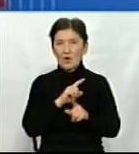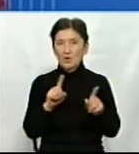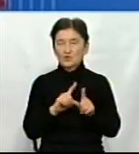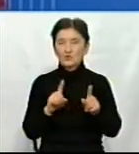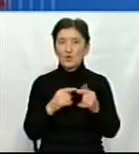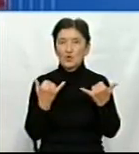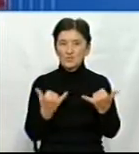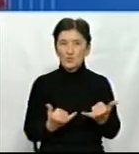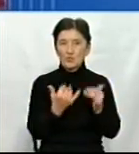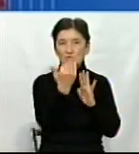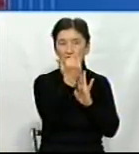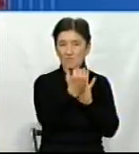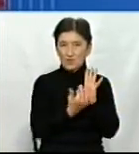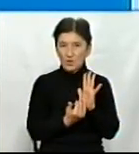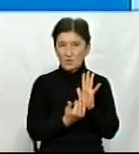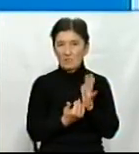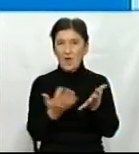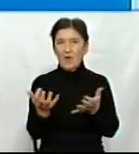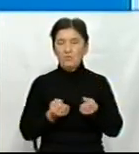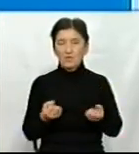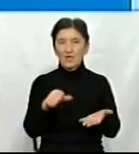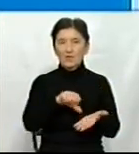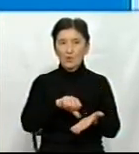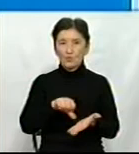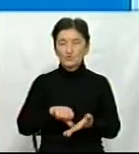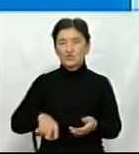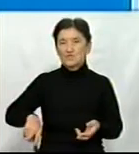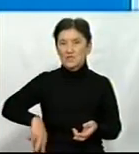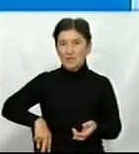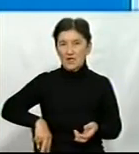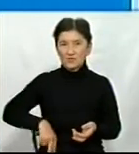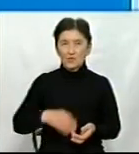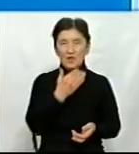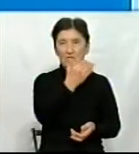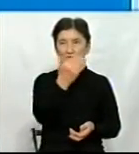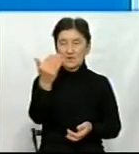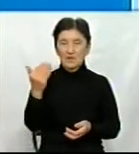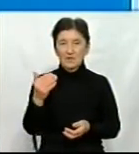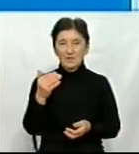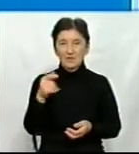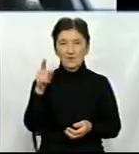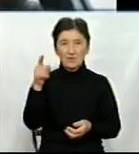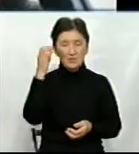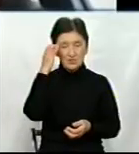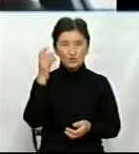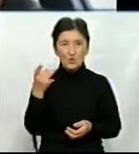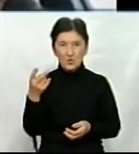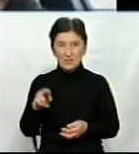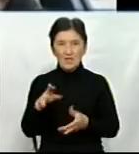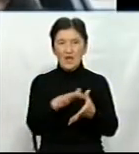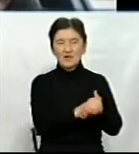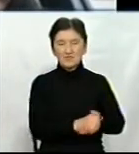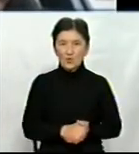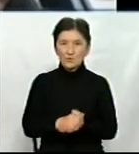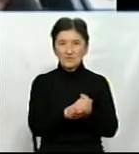сьогодні у програмі через ЗУМ брали участь директорка департаменту агропромислового розвитку Марія Чорна, голова Асоціації